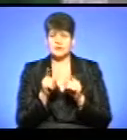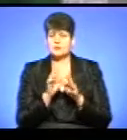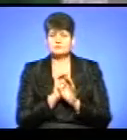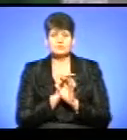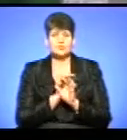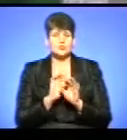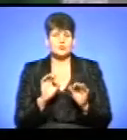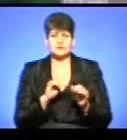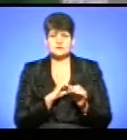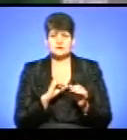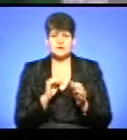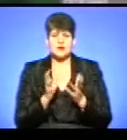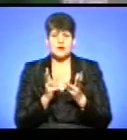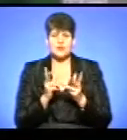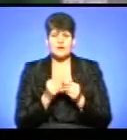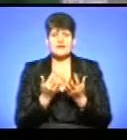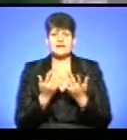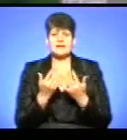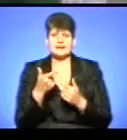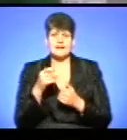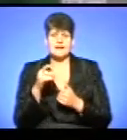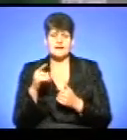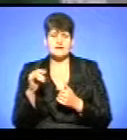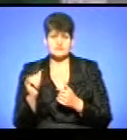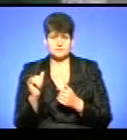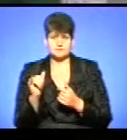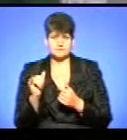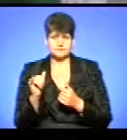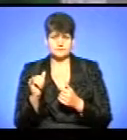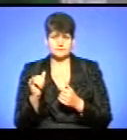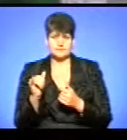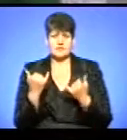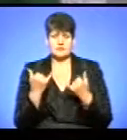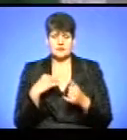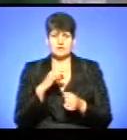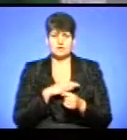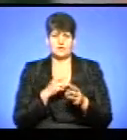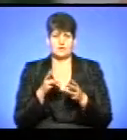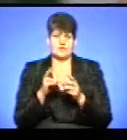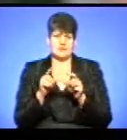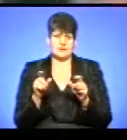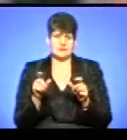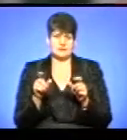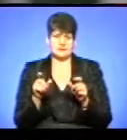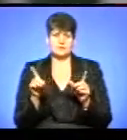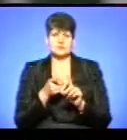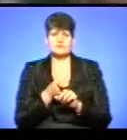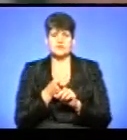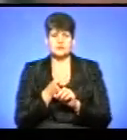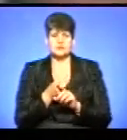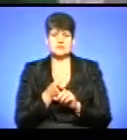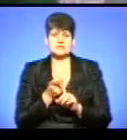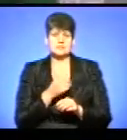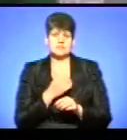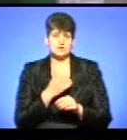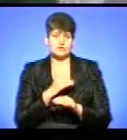кількість газу, яку в даний час використовує котельня. Відносно зовнішньої температури